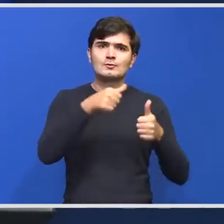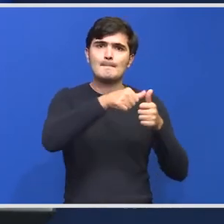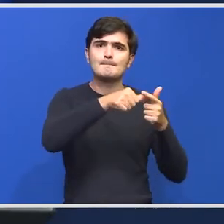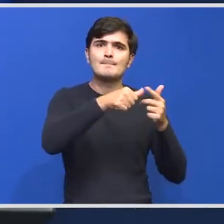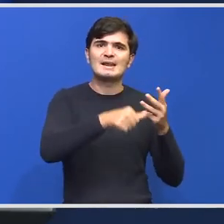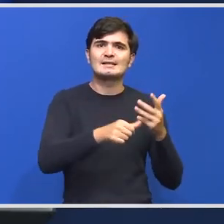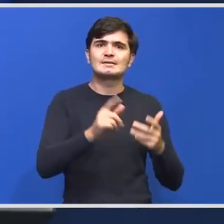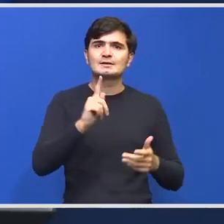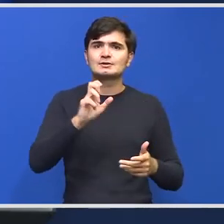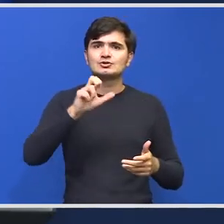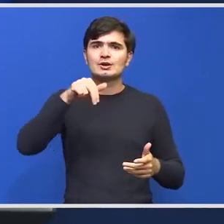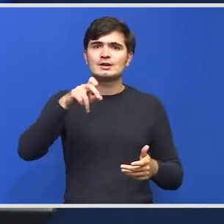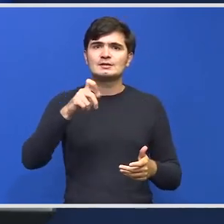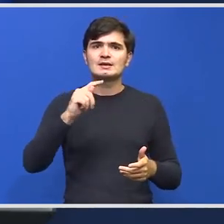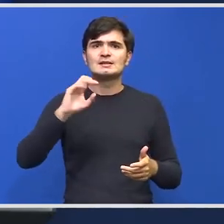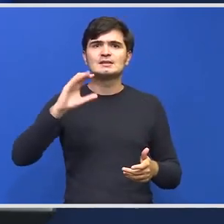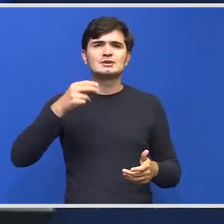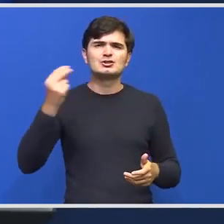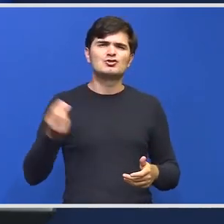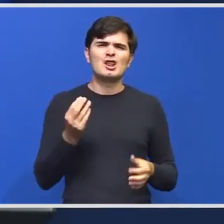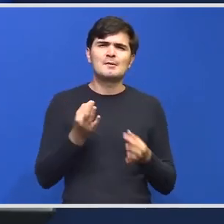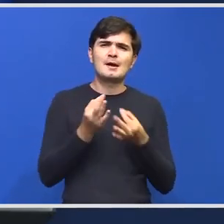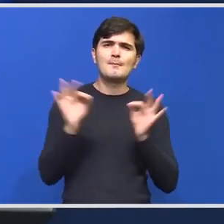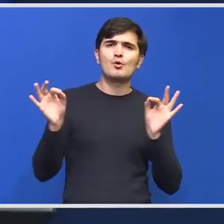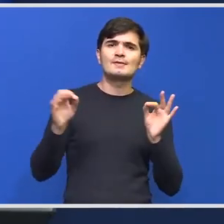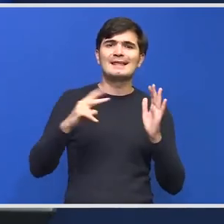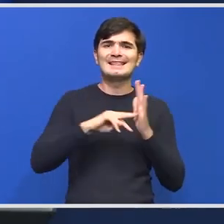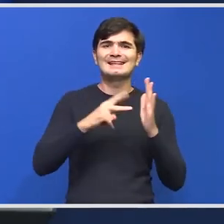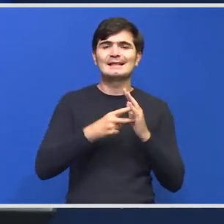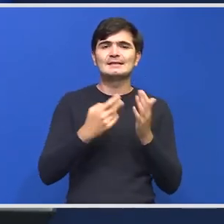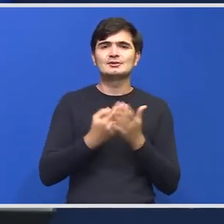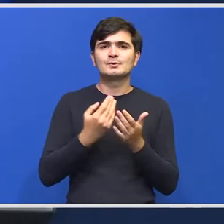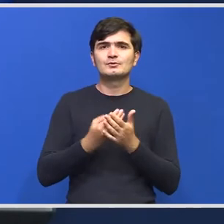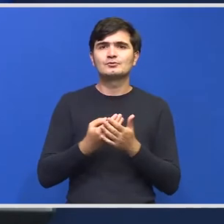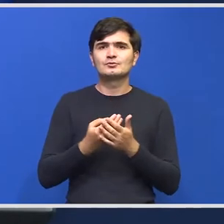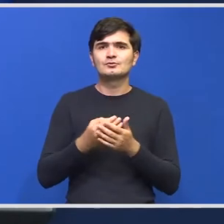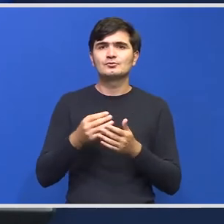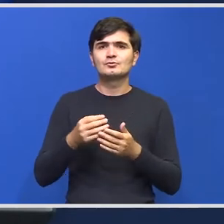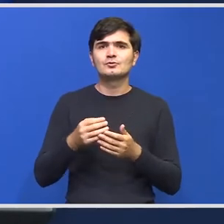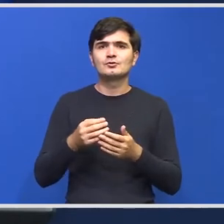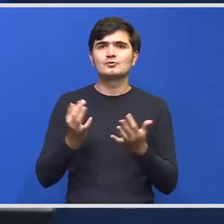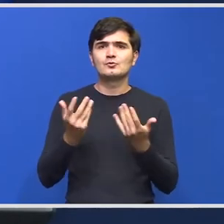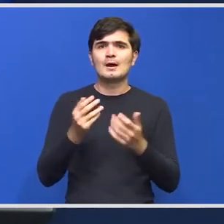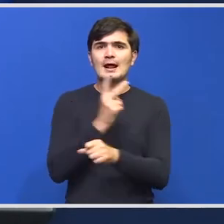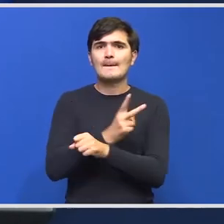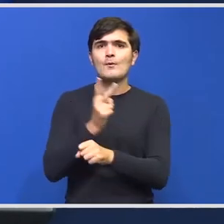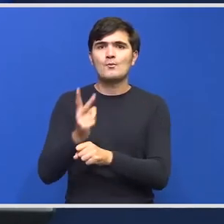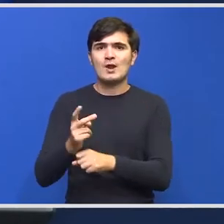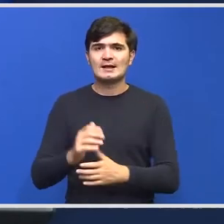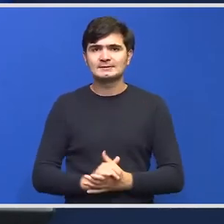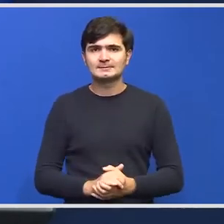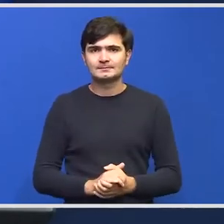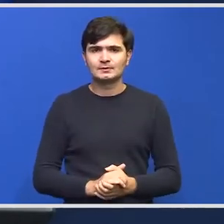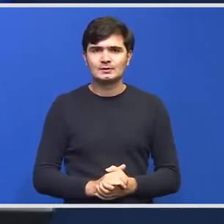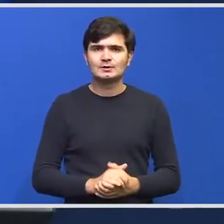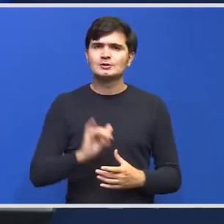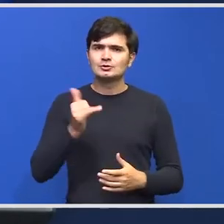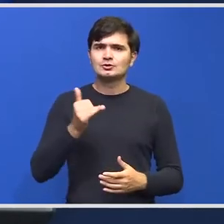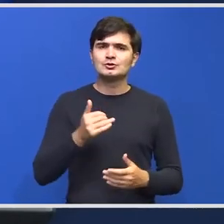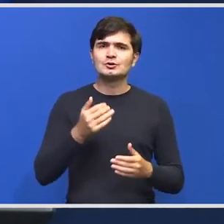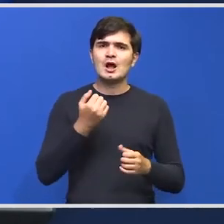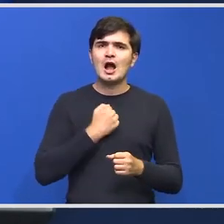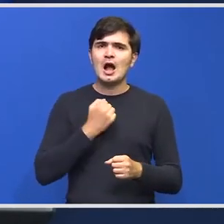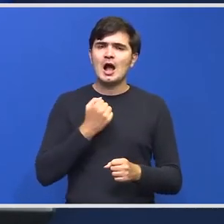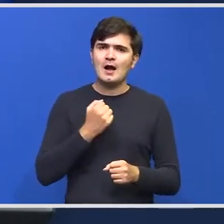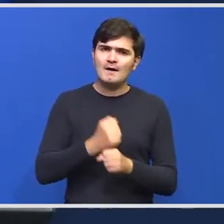adică sunt cele mai moderne tehnici de evaluare a populațiilor la ora actuală respectiv mi-am mai dat drumul și la o licitație